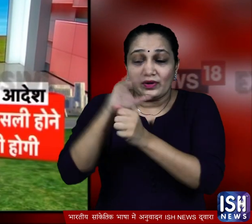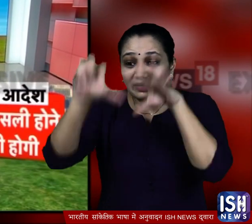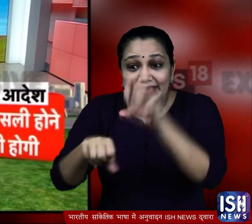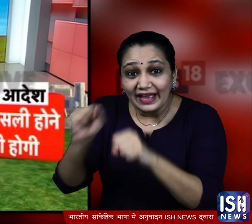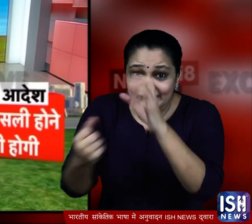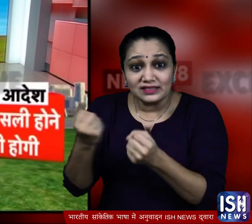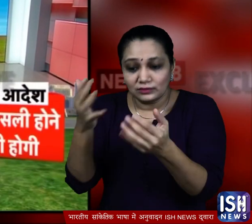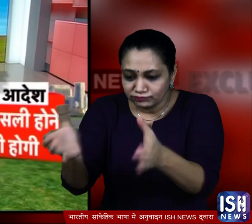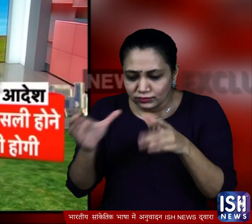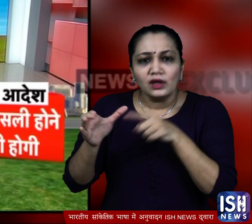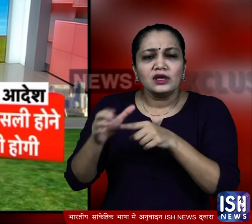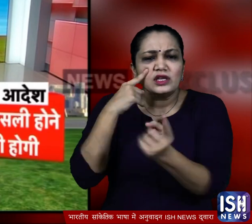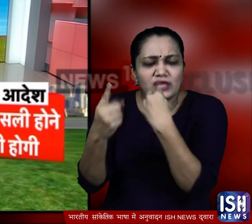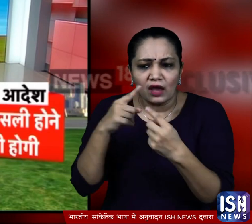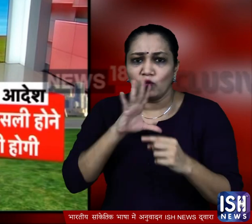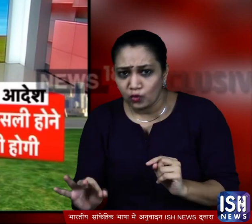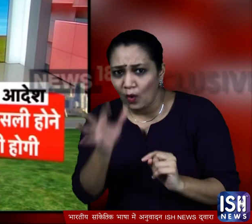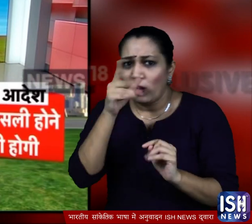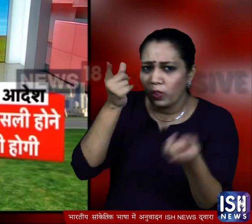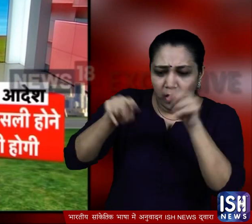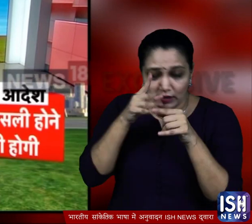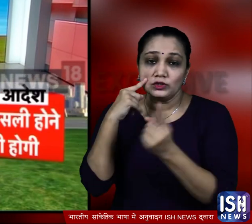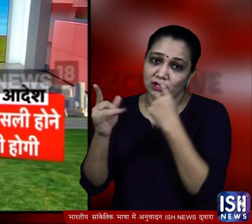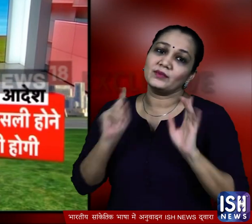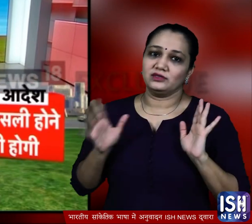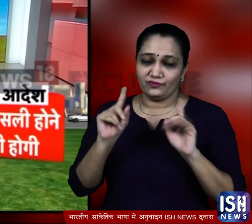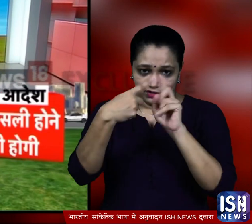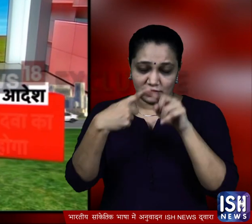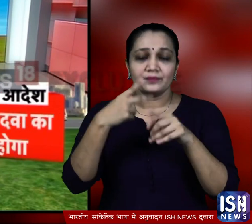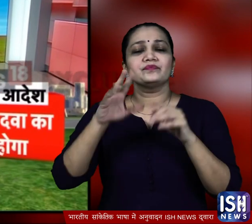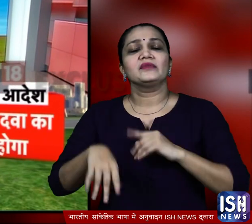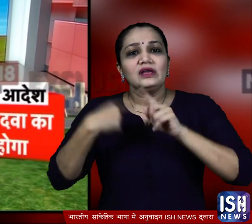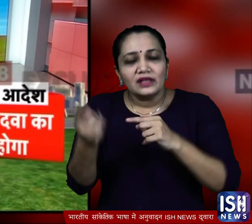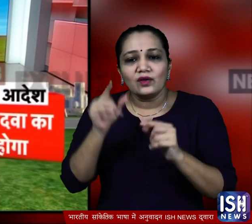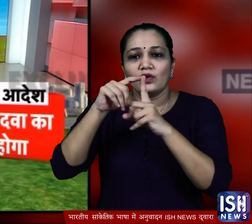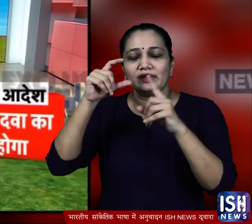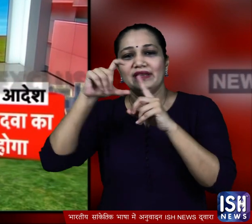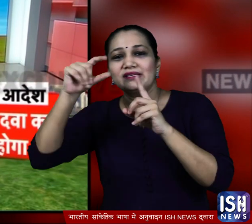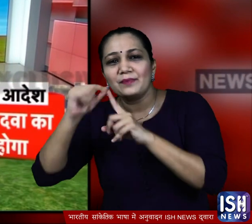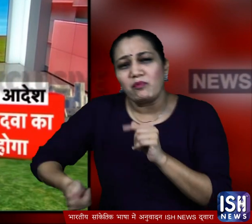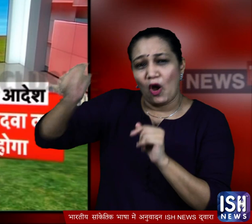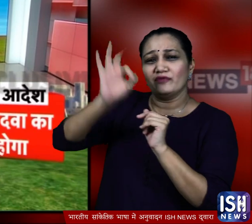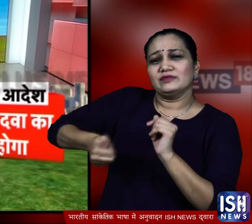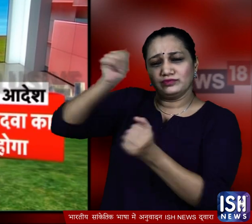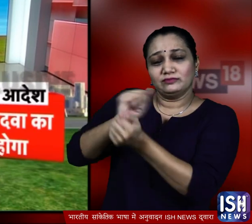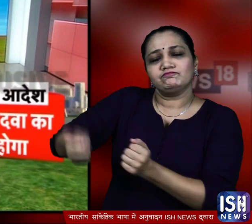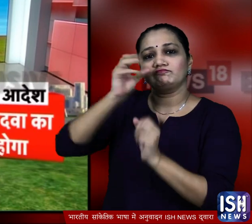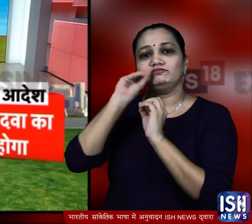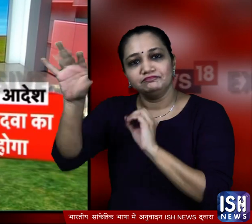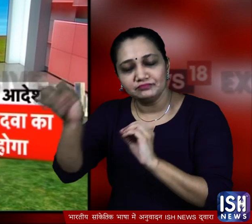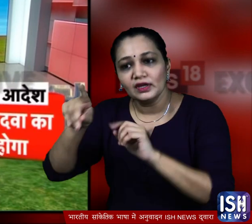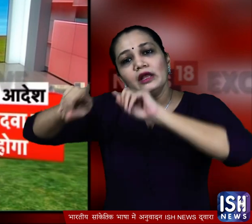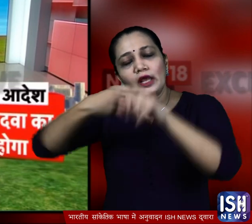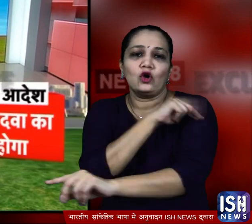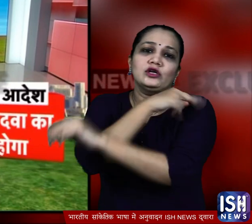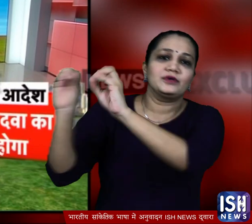जब इन चीजों को बरामत करे तो इनके सही और असली होने क पता जरूर कर ले फिर इसकी जानकारी वो अपने डिसीपी स्तर के अधिकारियों को दे जो